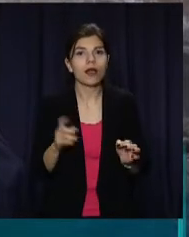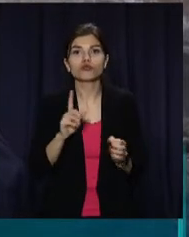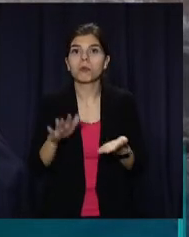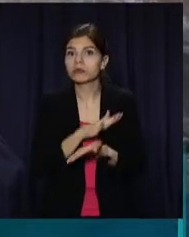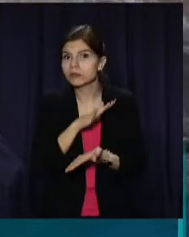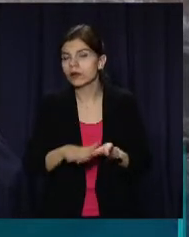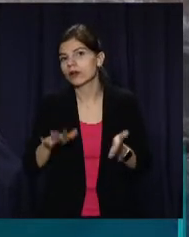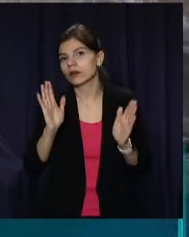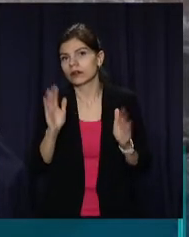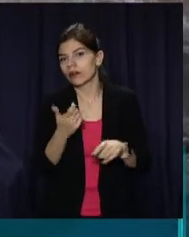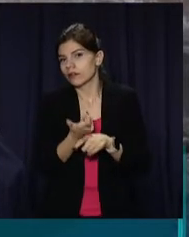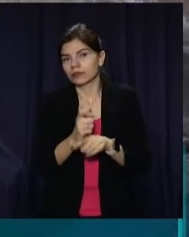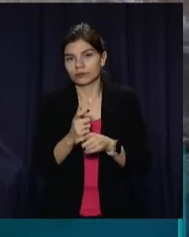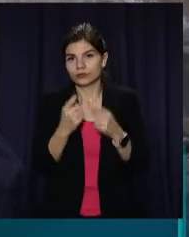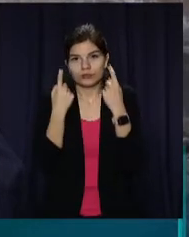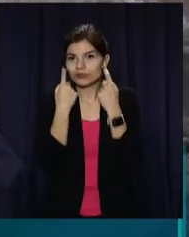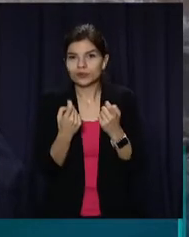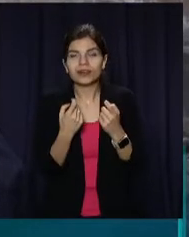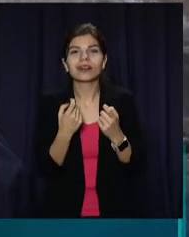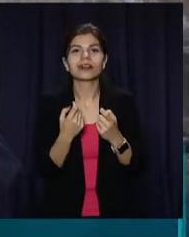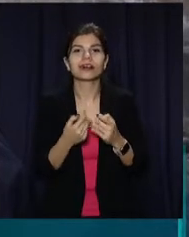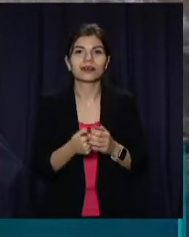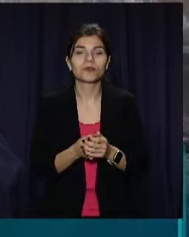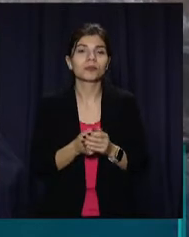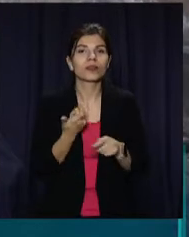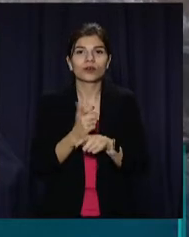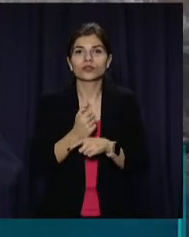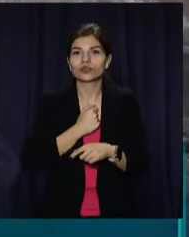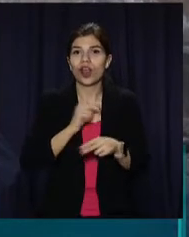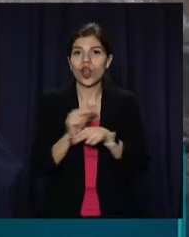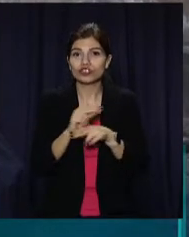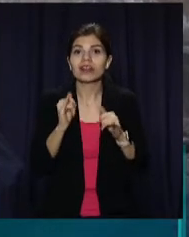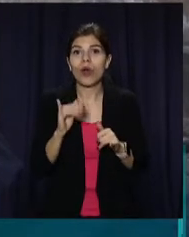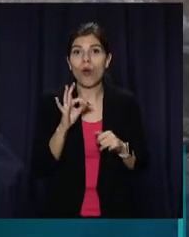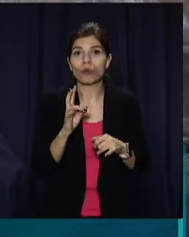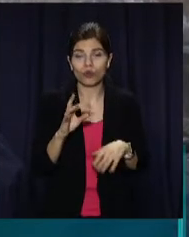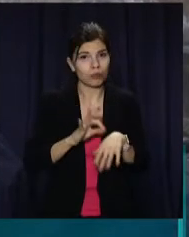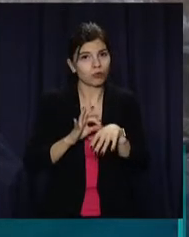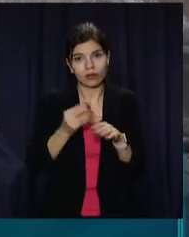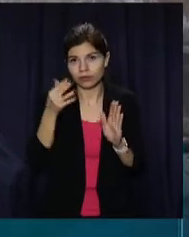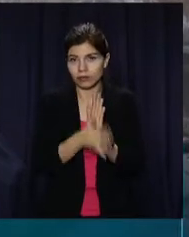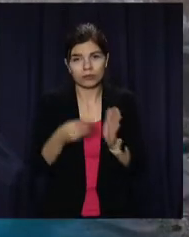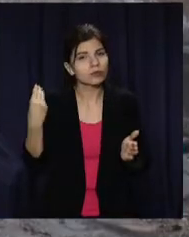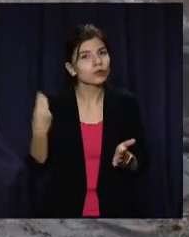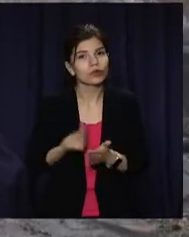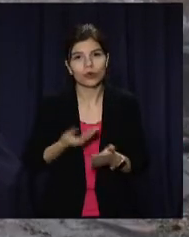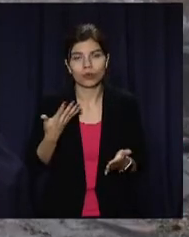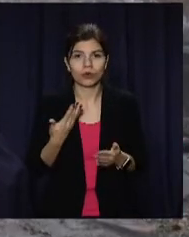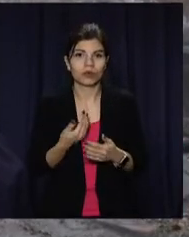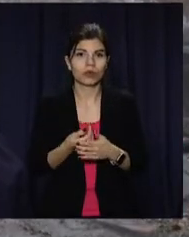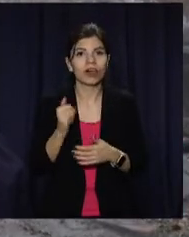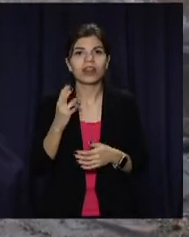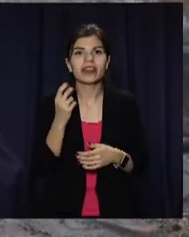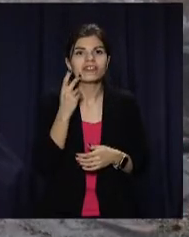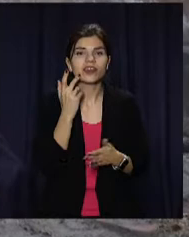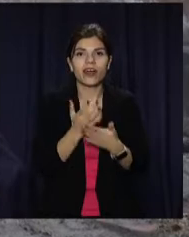безплатне, це взагалі замечательно, тому що, до життя, лікування для таких онкобільних дуже дорогое, і не